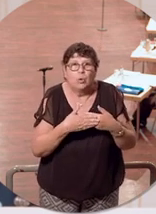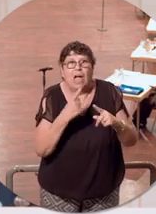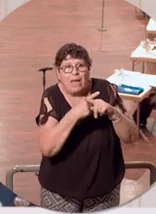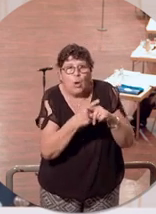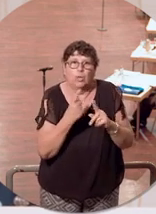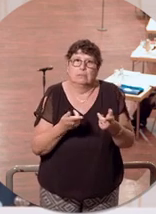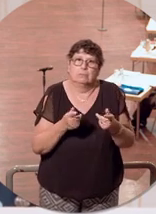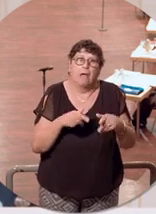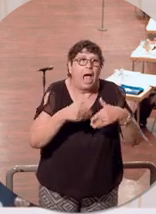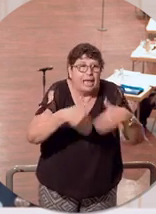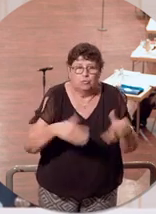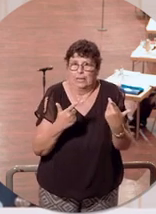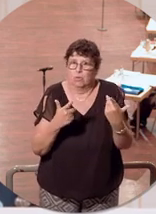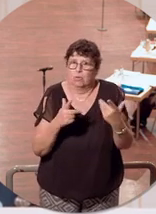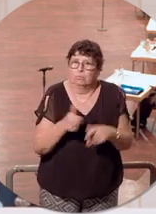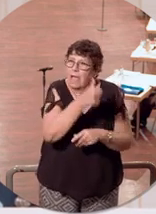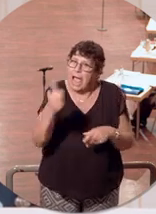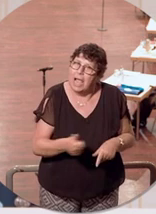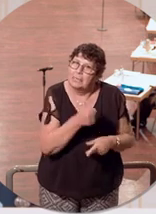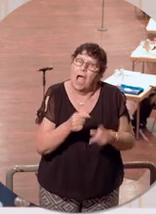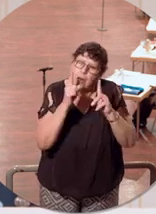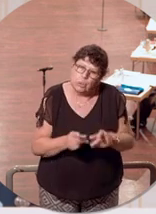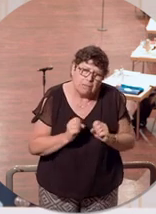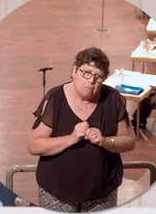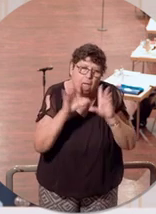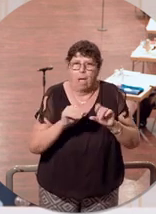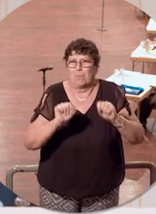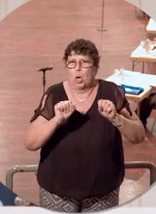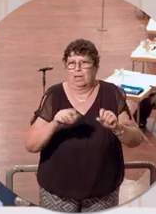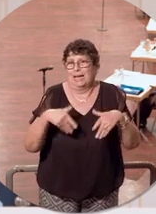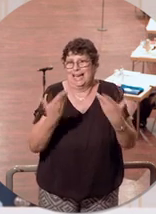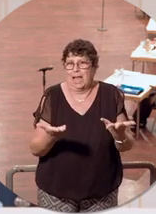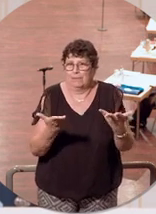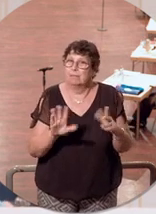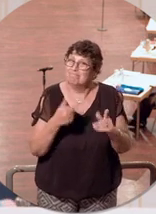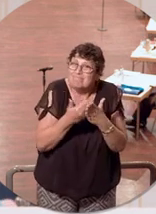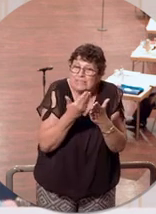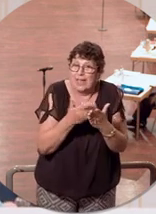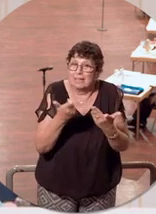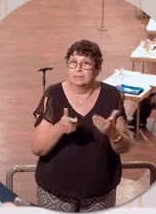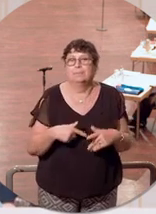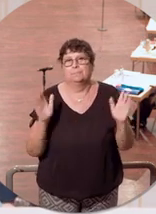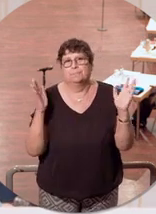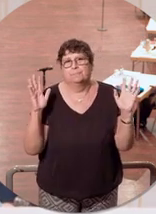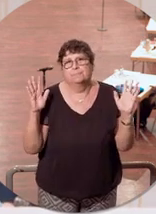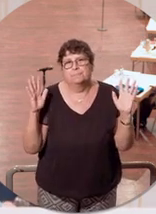Schließungen, Beschränkungen nach einem Jahr muss einfach mehr möglich sein an dieser Stelle. Und das war das, was uns bewogen hat.